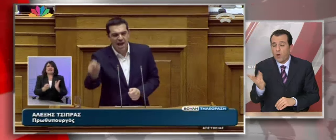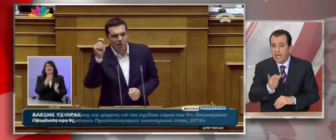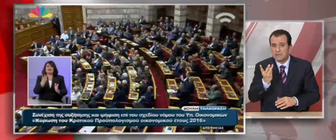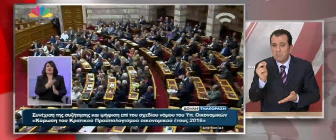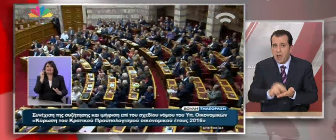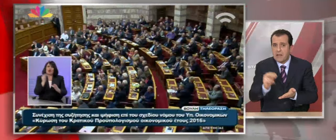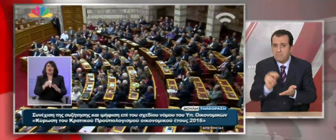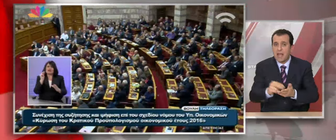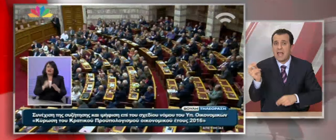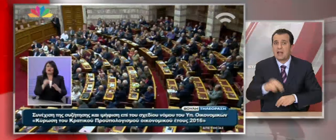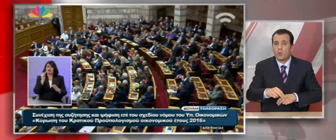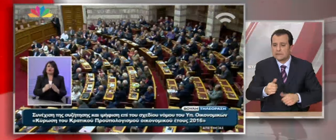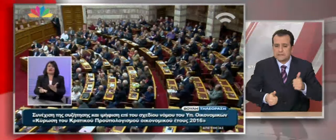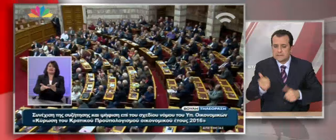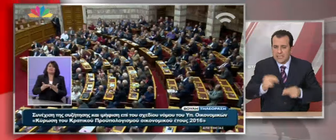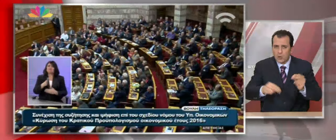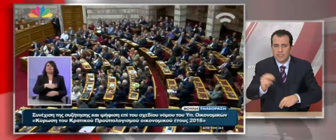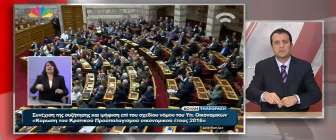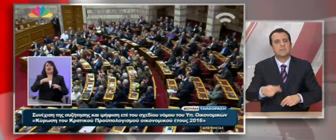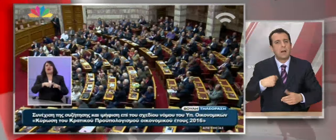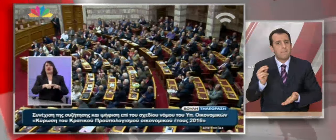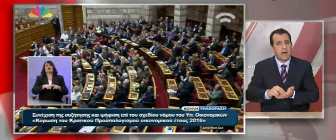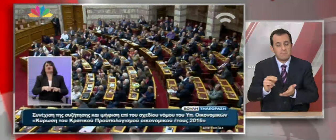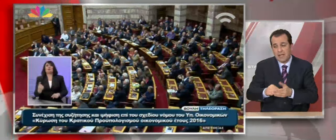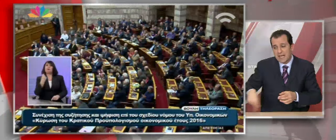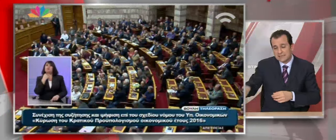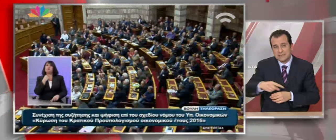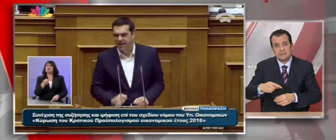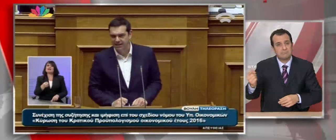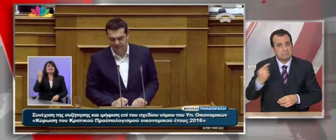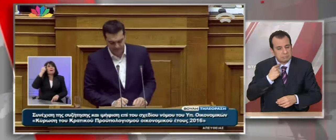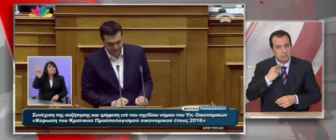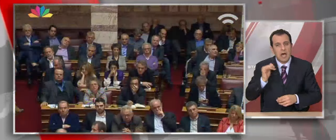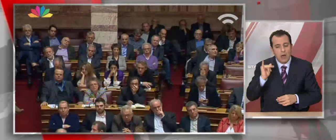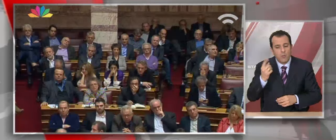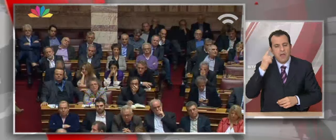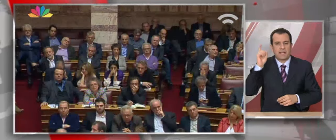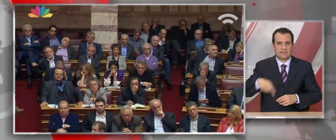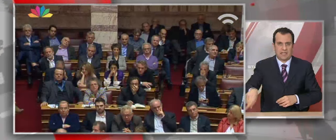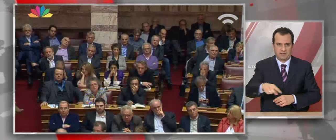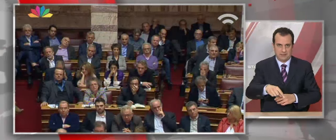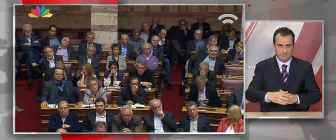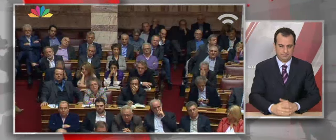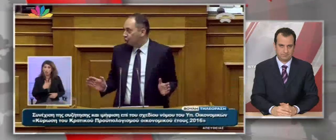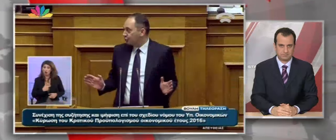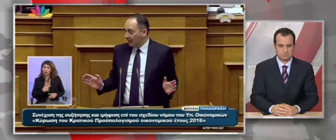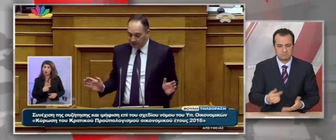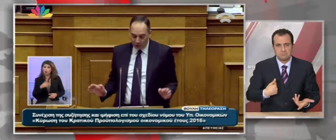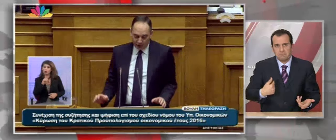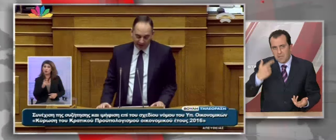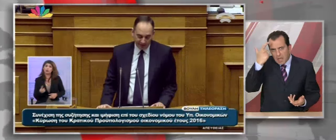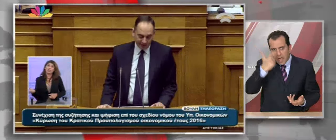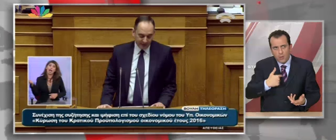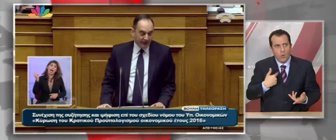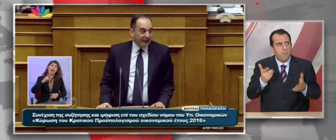εκλογικές αναμετρήσεις. Τρεις εκλογές χάσατε, μυαλό δεν βάλατε. Ή εγώ ζω σε άλλη